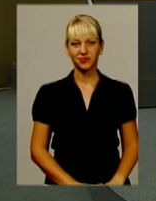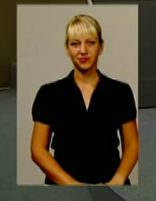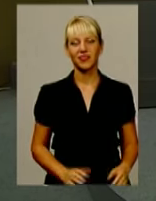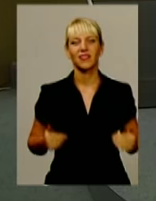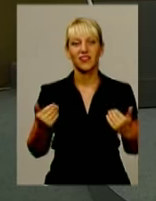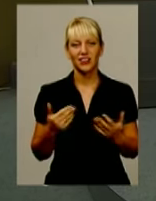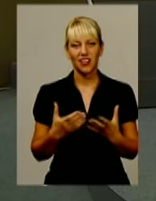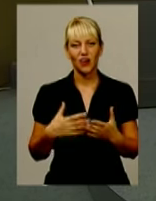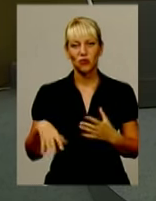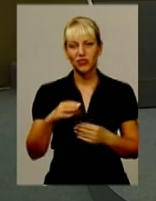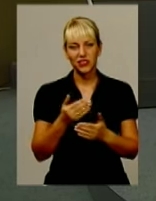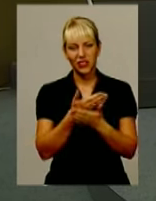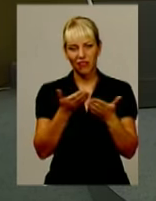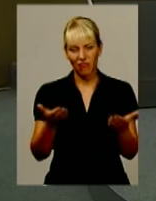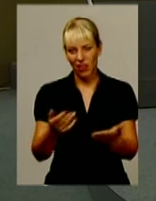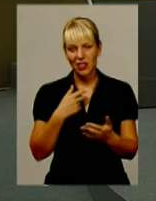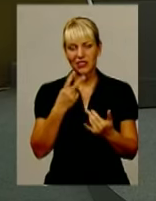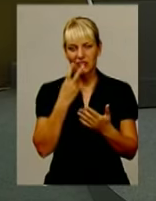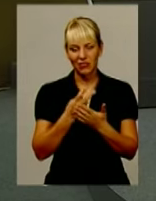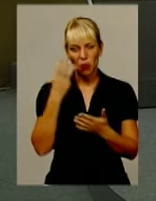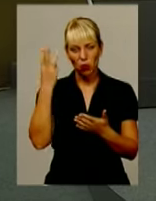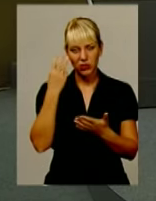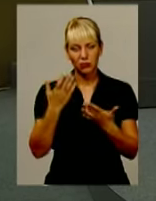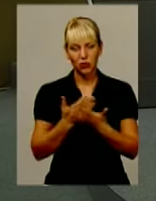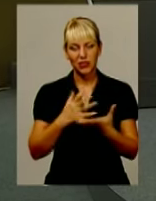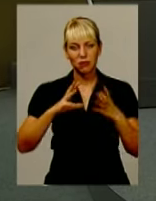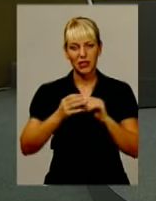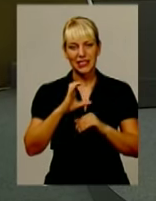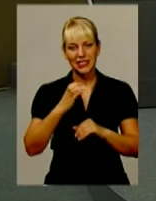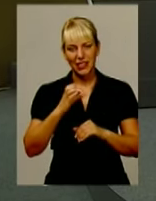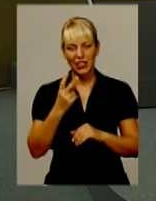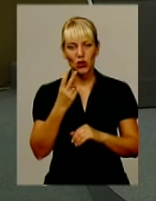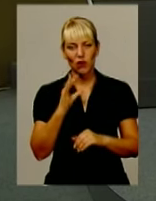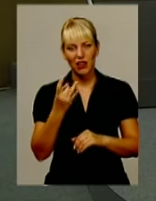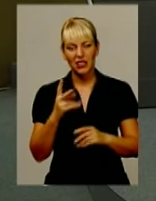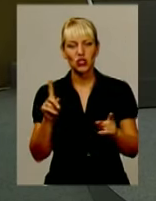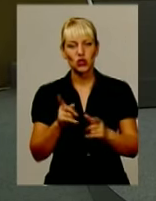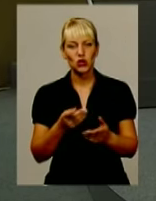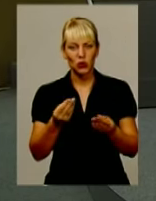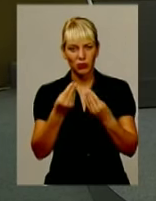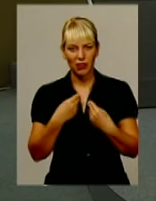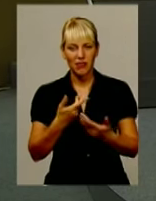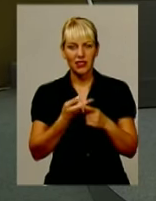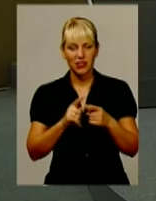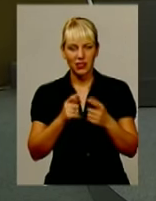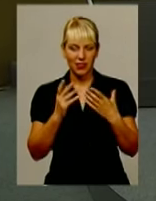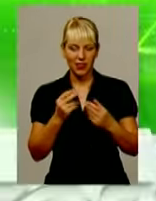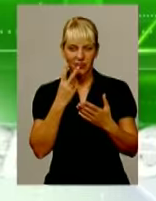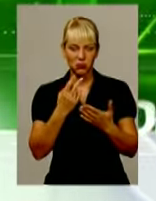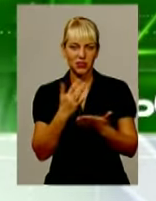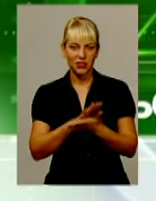Вітаємо вас в ефірі «Подільська панорама» із підсумками середи 2 вересня. Що приніс нам день, дивимося у випуску.